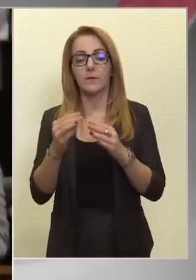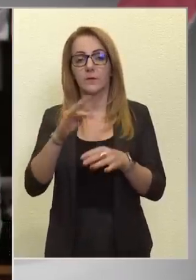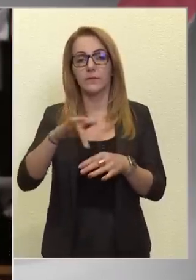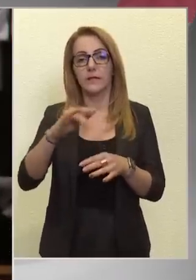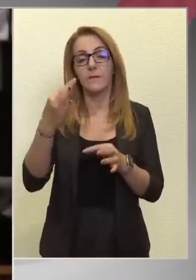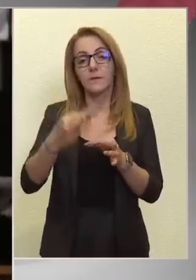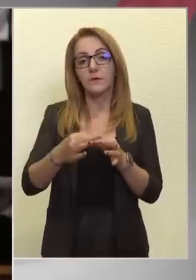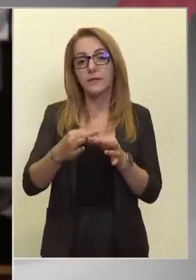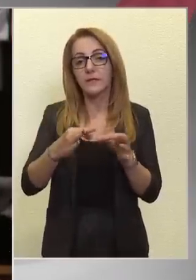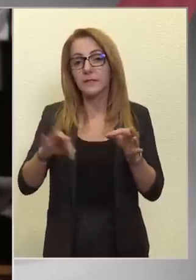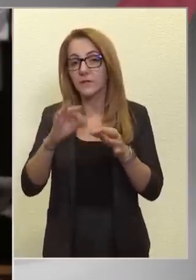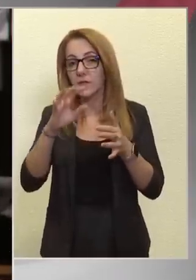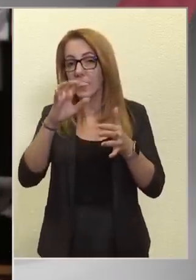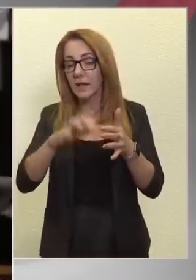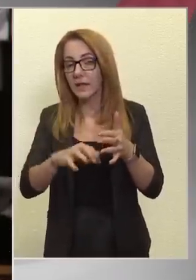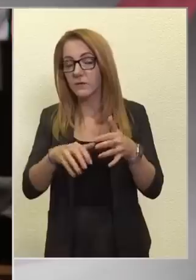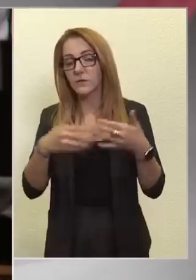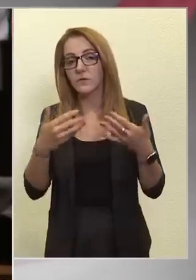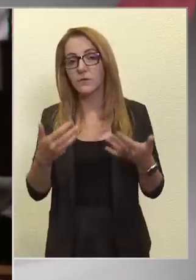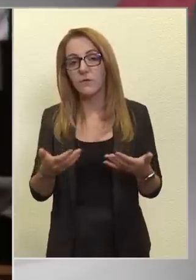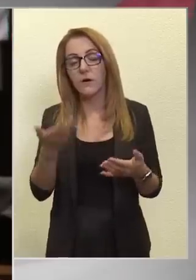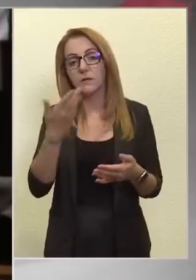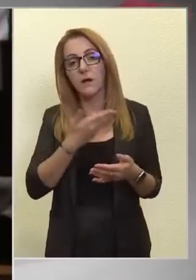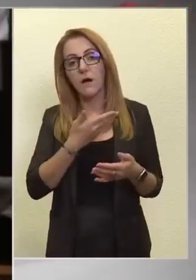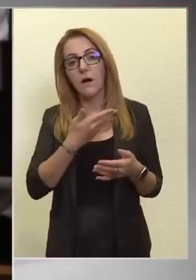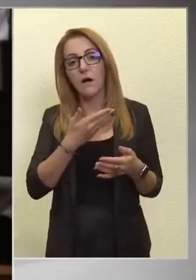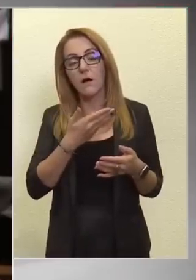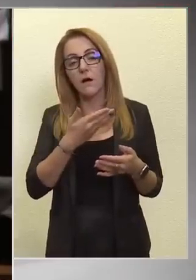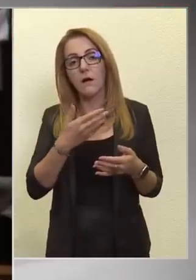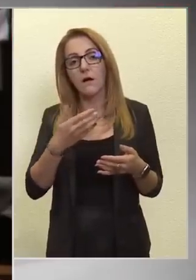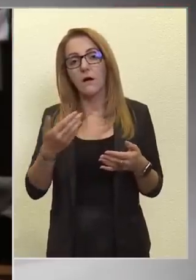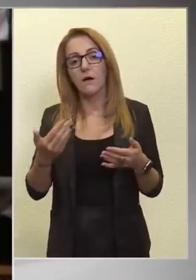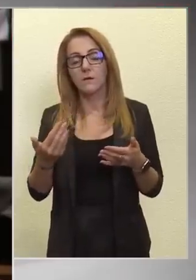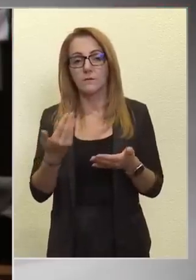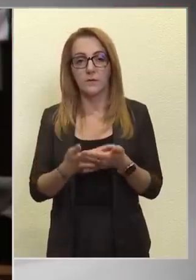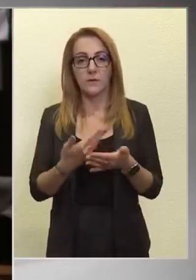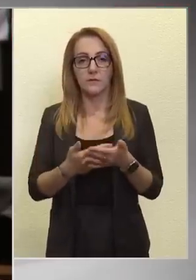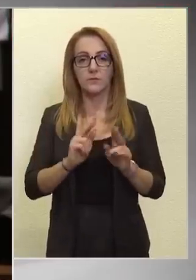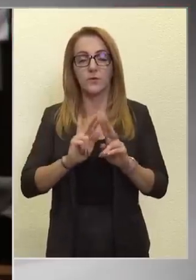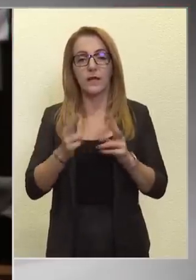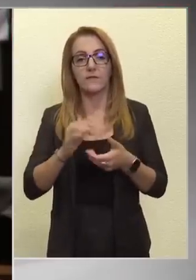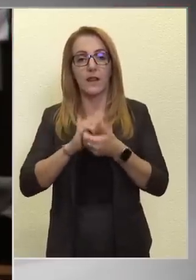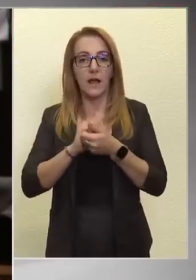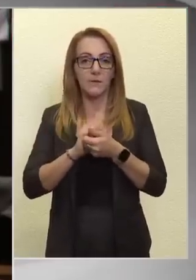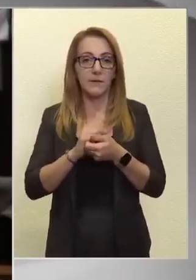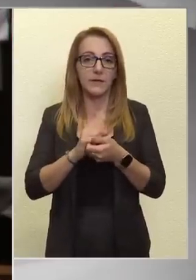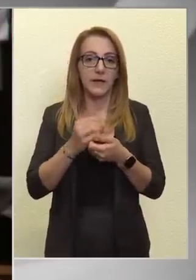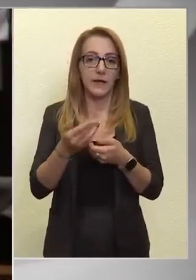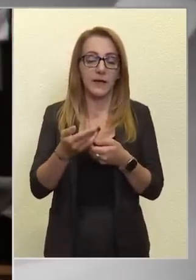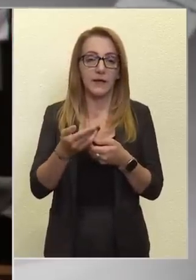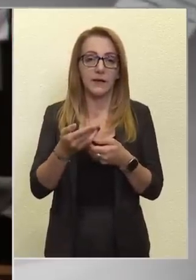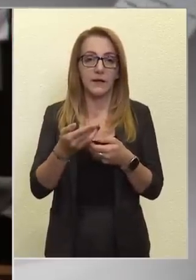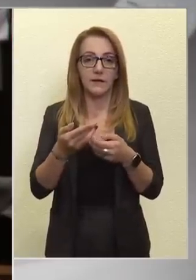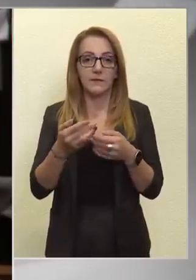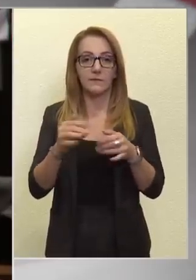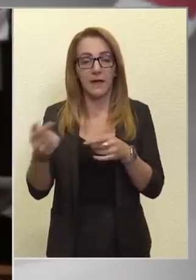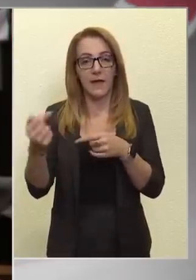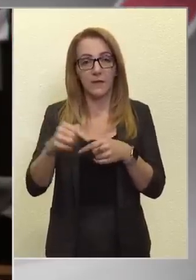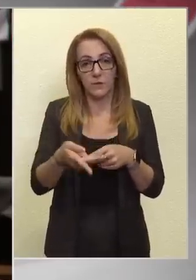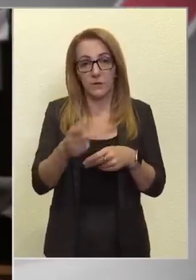teljesen lekerült, vagy majd hogyha kitör a gazdasági világbéke, akkor lesz. Illetve